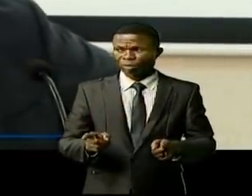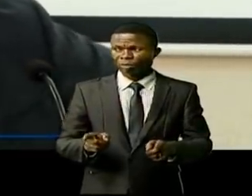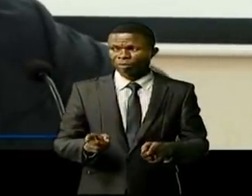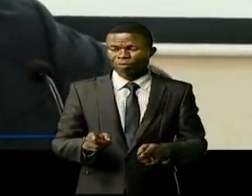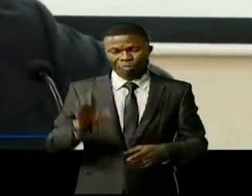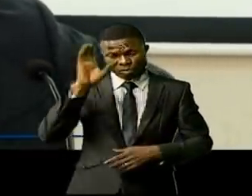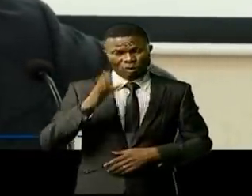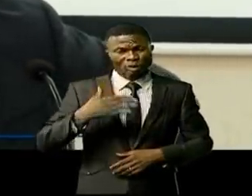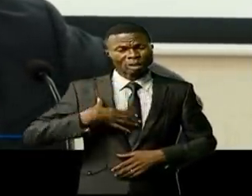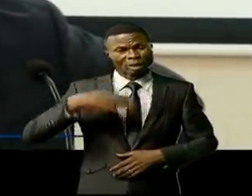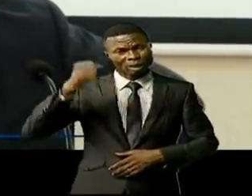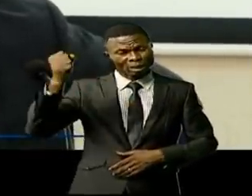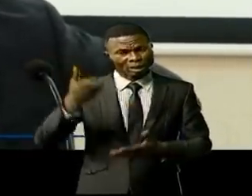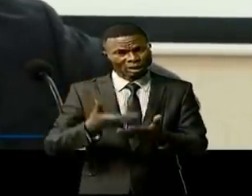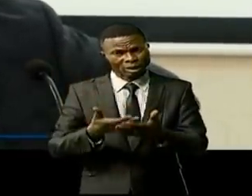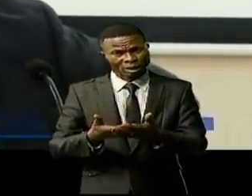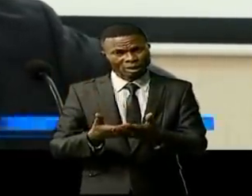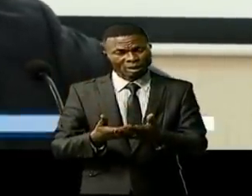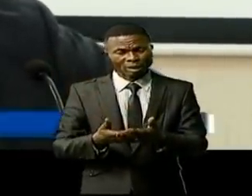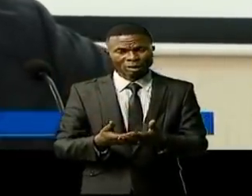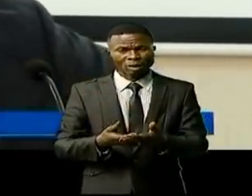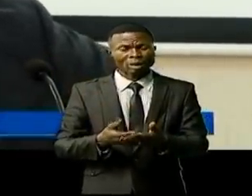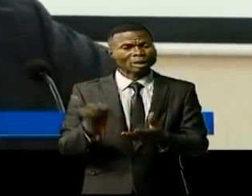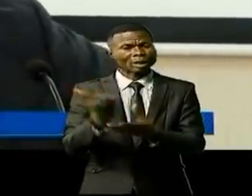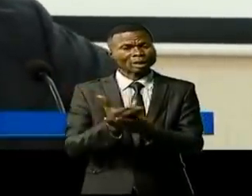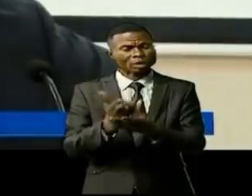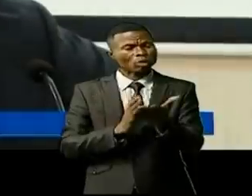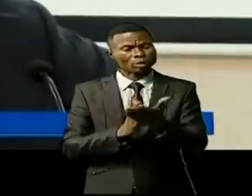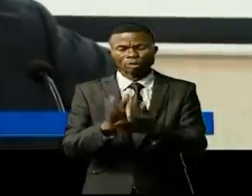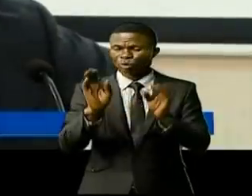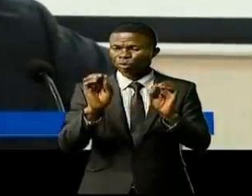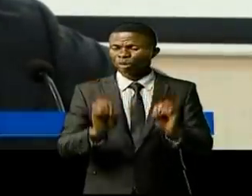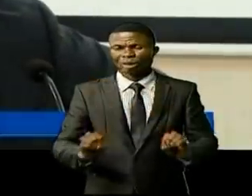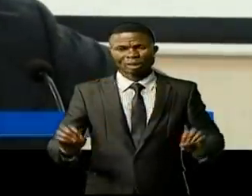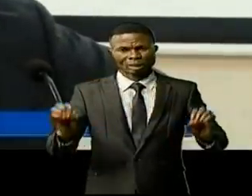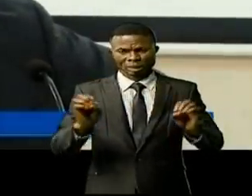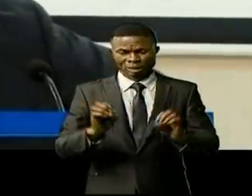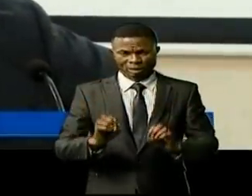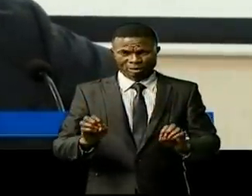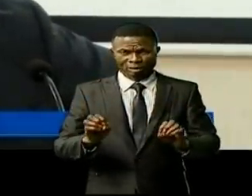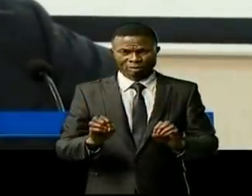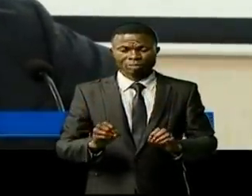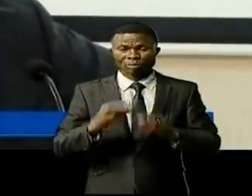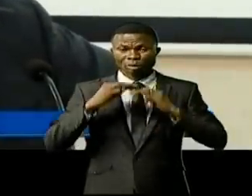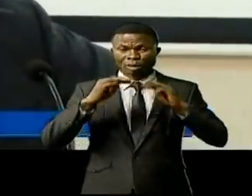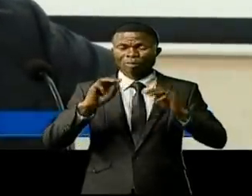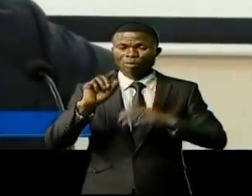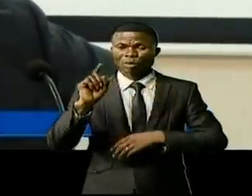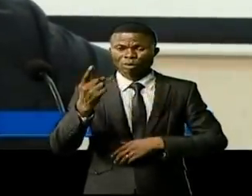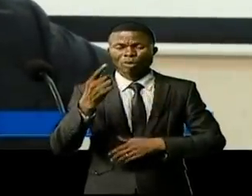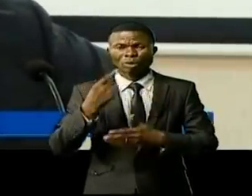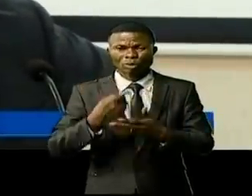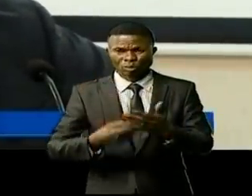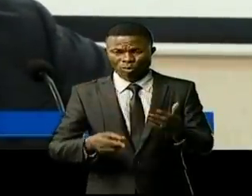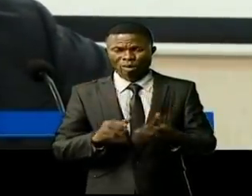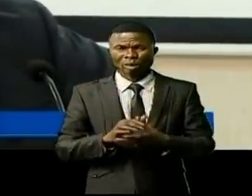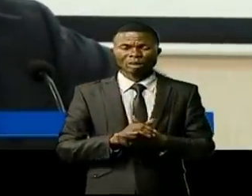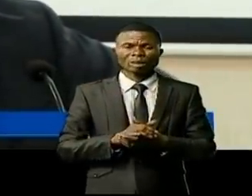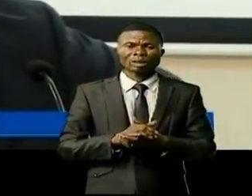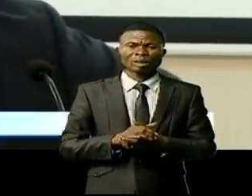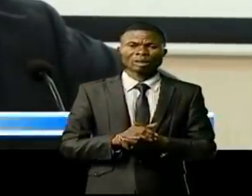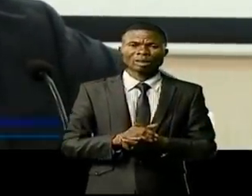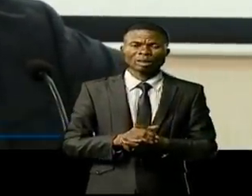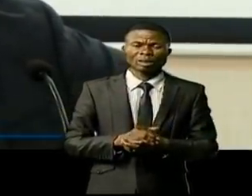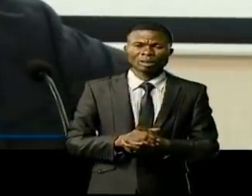y a des problèmes de manque de revenus du fait que vous travaillez. Et à côté de ça, il y a un élément supplémentaire pour les femmes, pour la